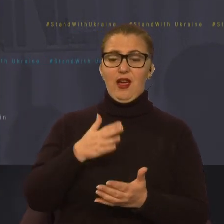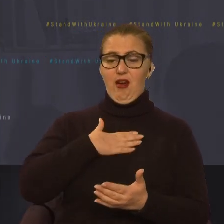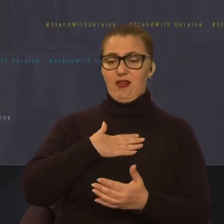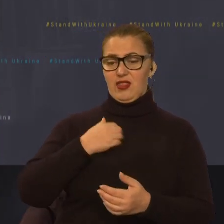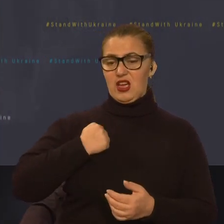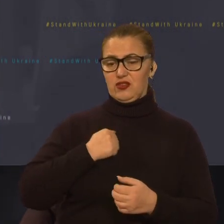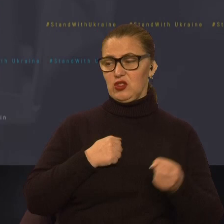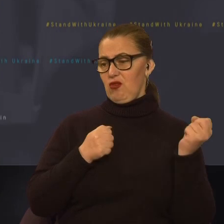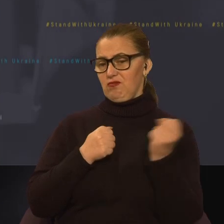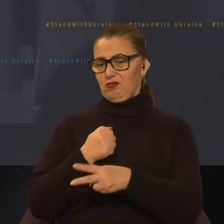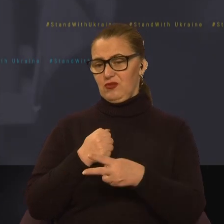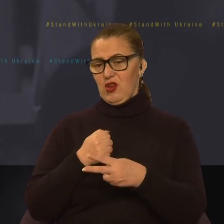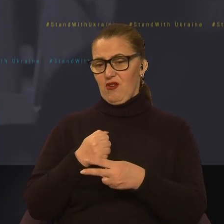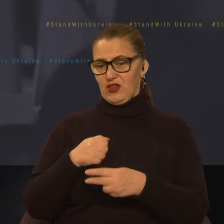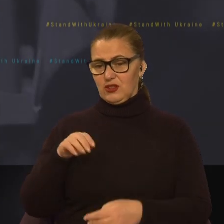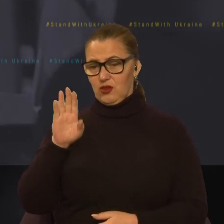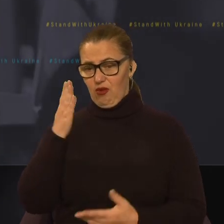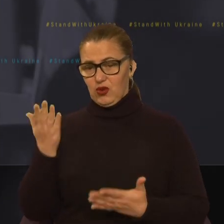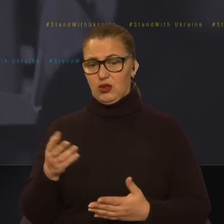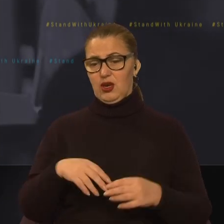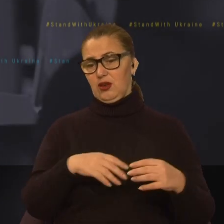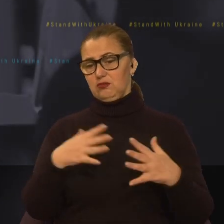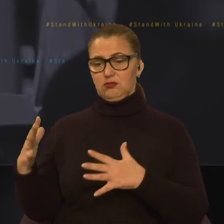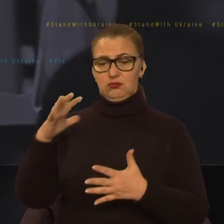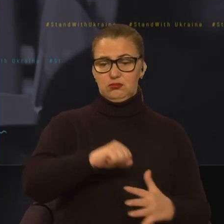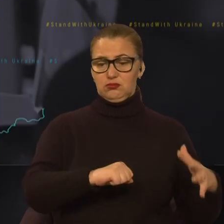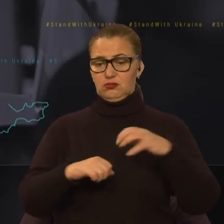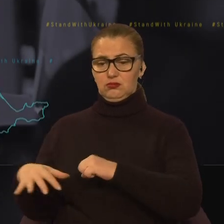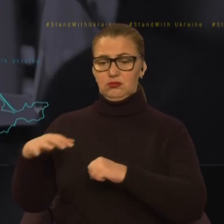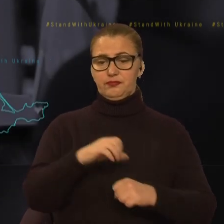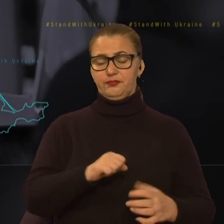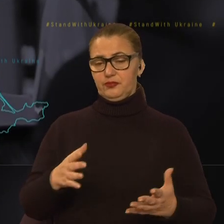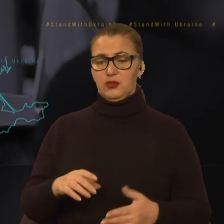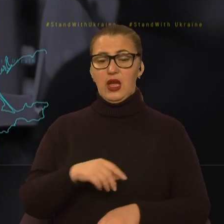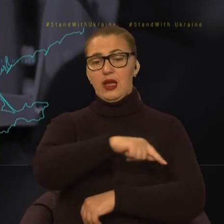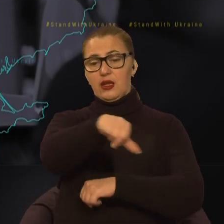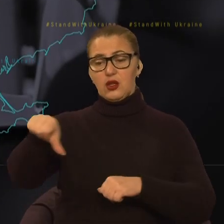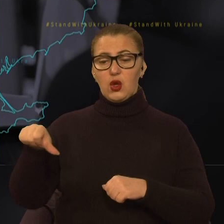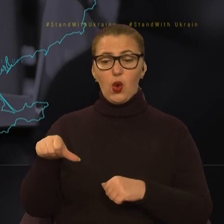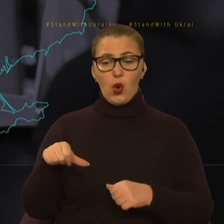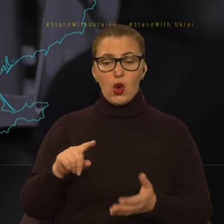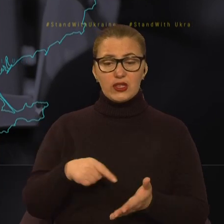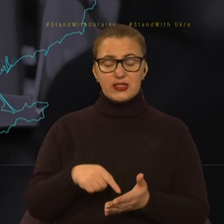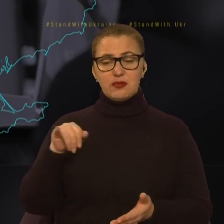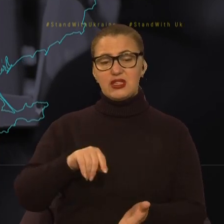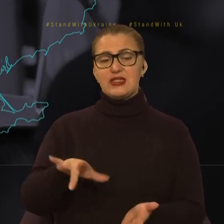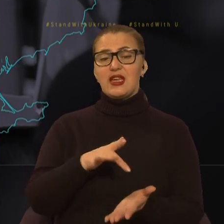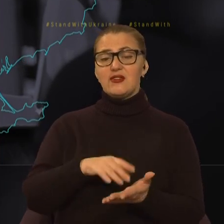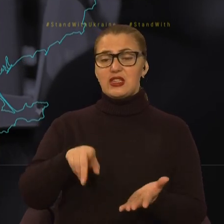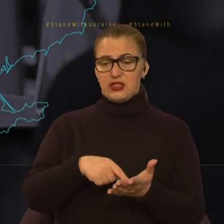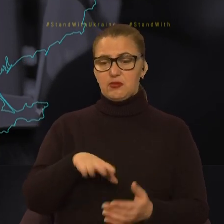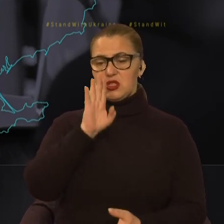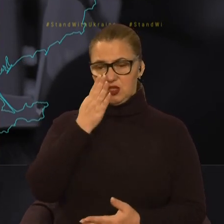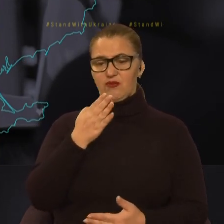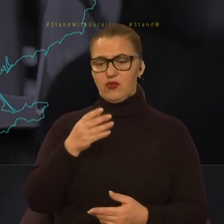Причому, як і на околицях міста, так і в самому місті противник продовжує нести серйозні втрати.